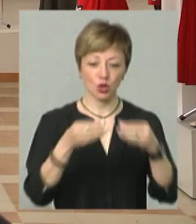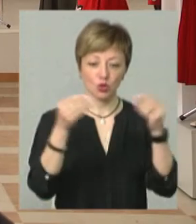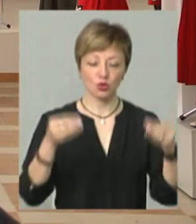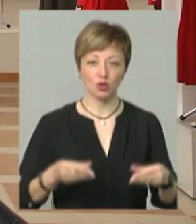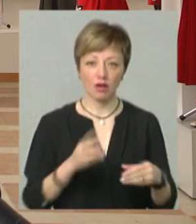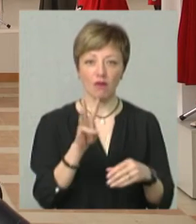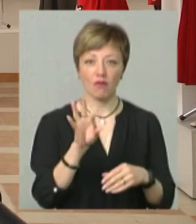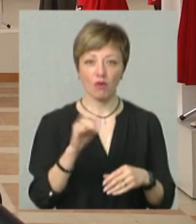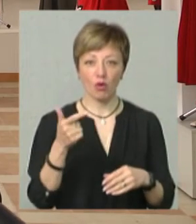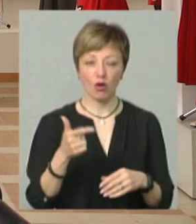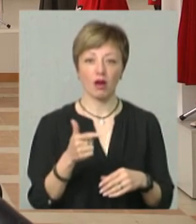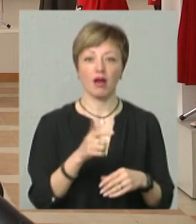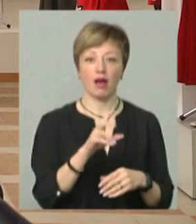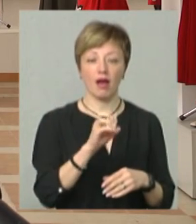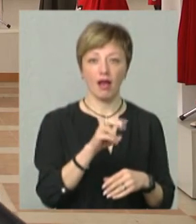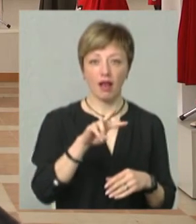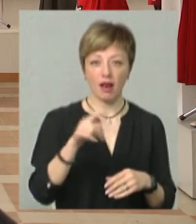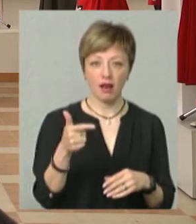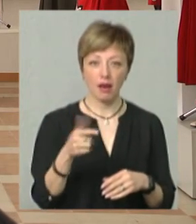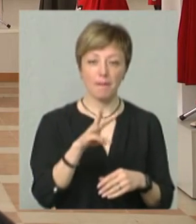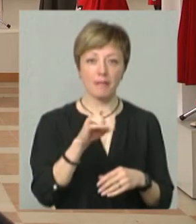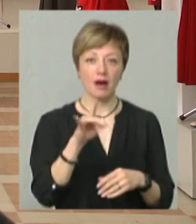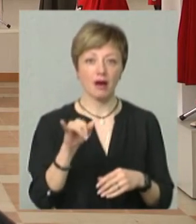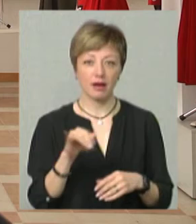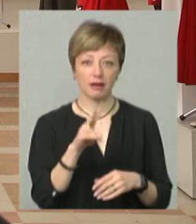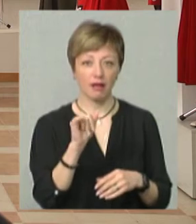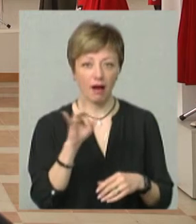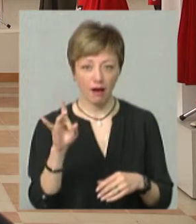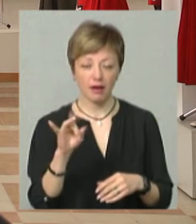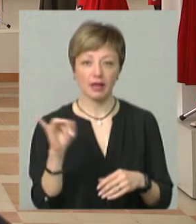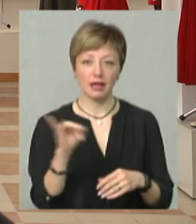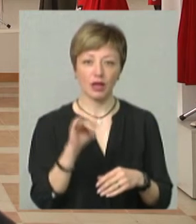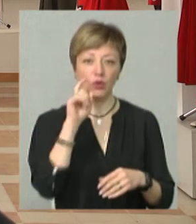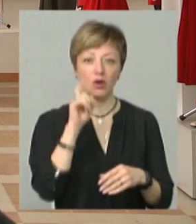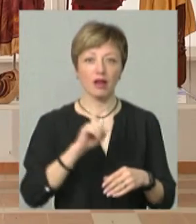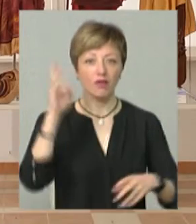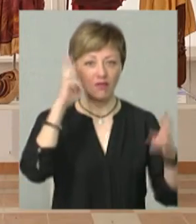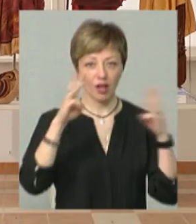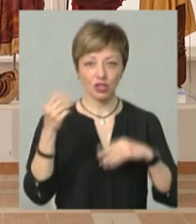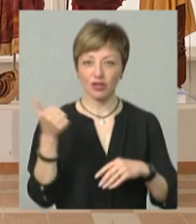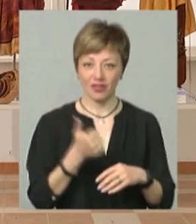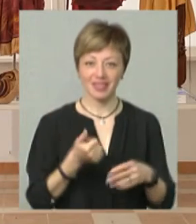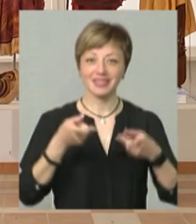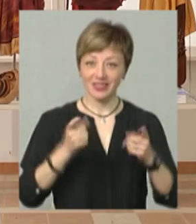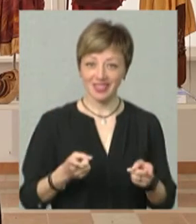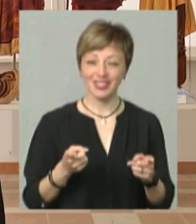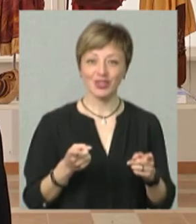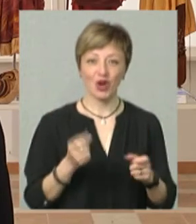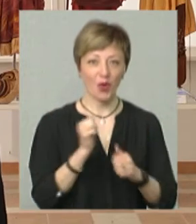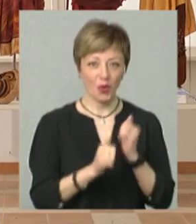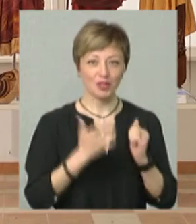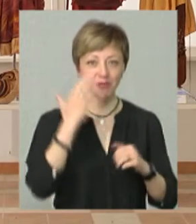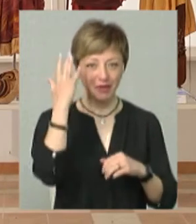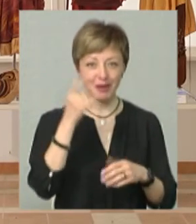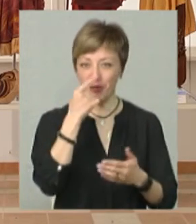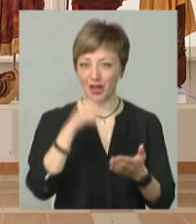ВОК Україна, Елє Фісель, Марій Клар і на сторінці Ukrainian Fashion Week також. Звісно, кожен рід